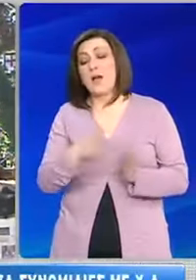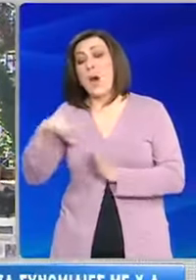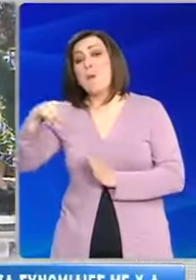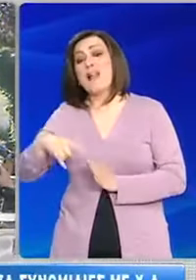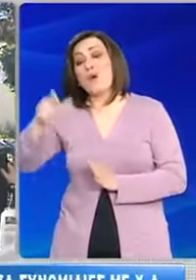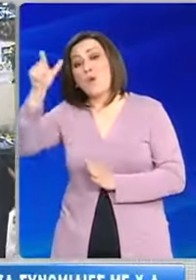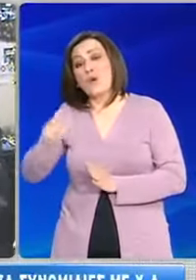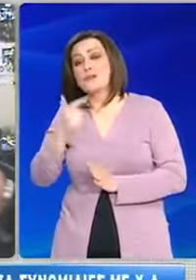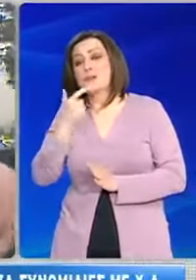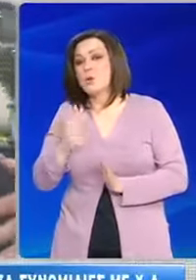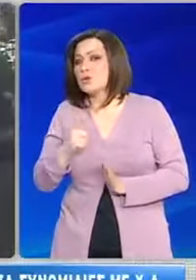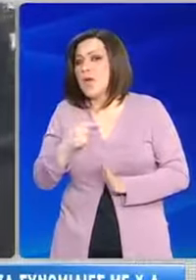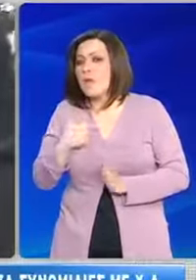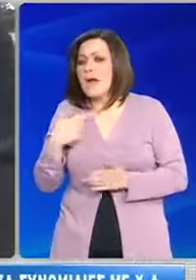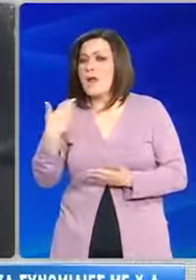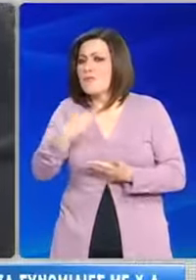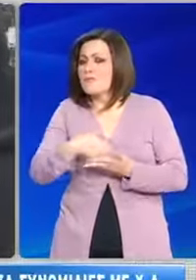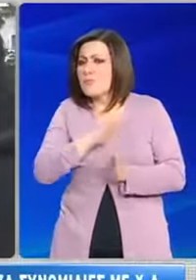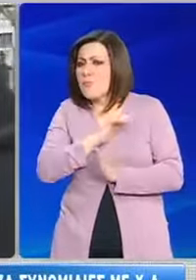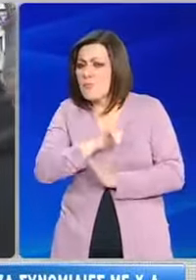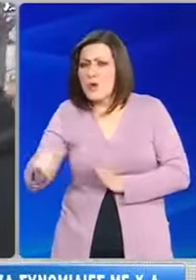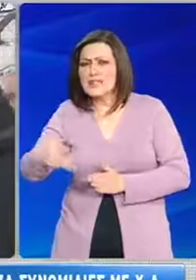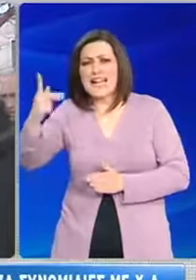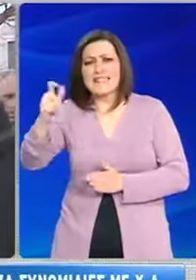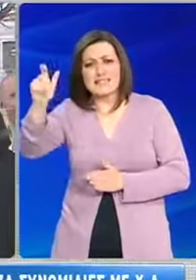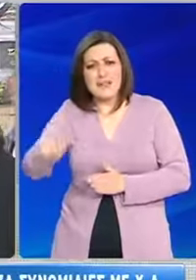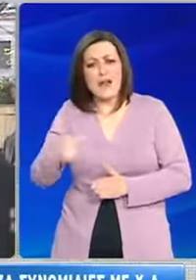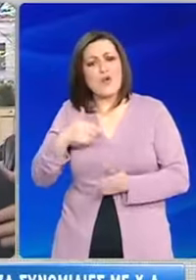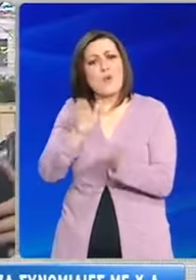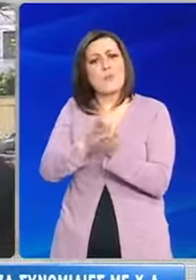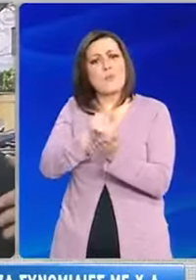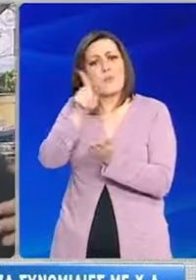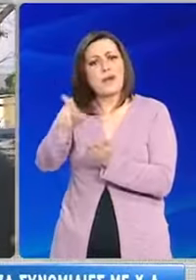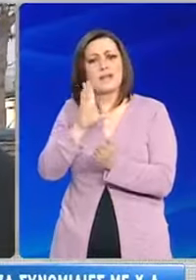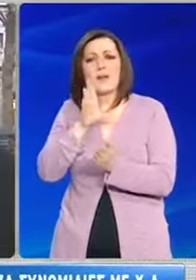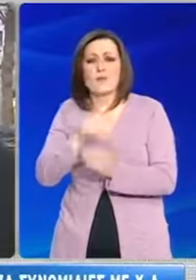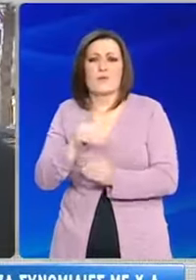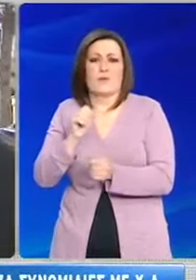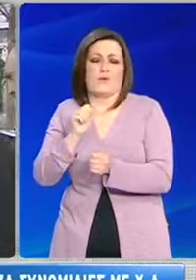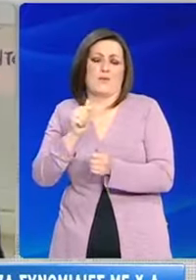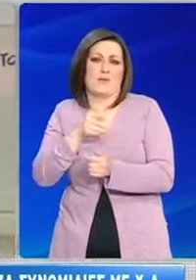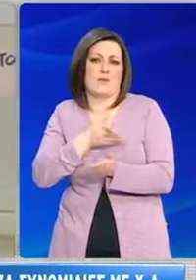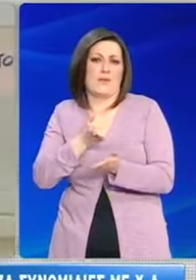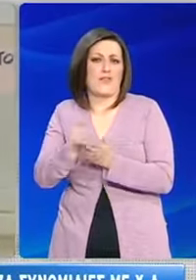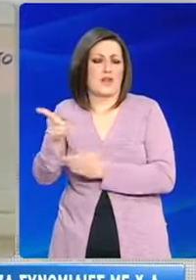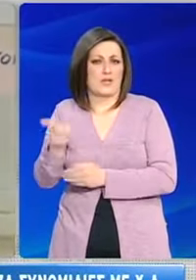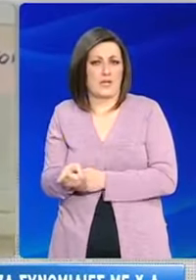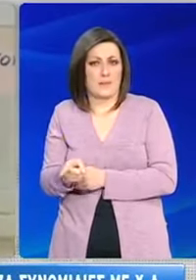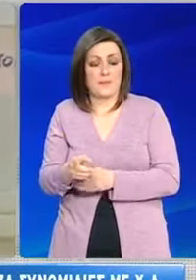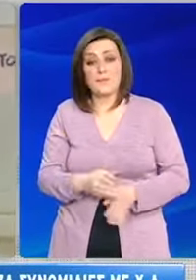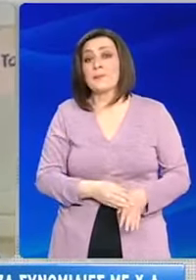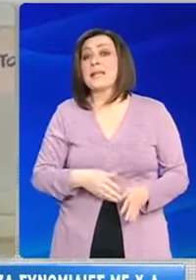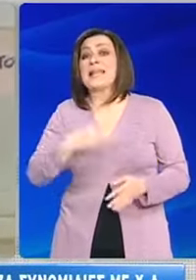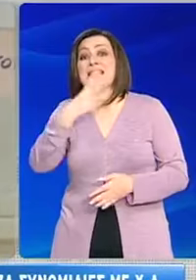διευκρίνησε ότι δεν του πρότεινε ποτέ ο Κασιδιάρης να είναι μάρτυρα στη δίωξη που του έχει ασκηθεί. Εν τω μεταξύ το αίτημα του